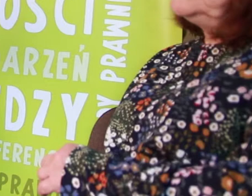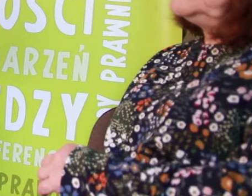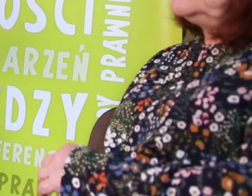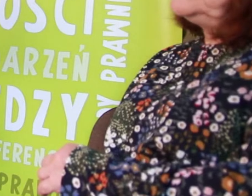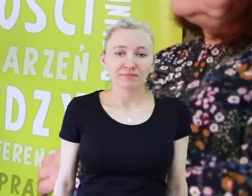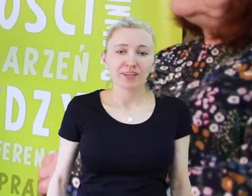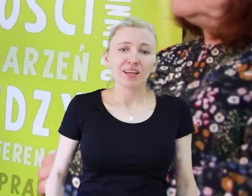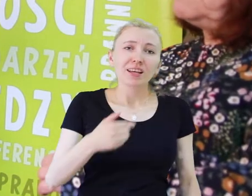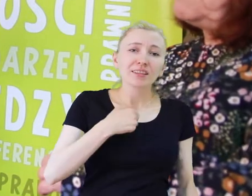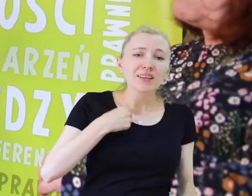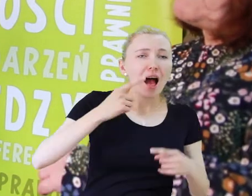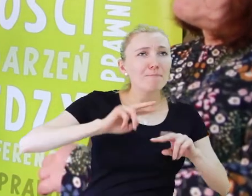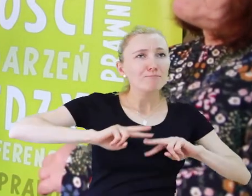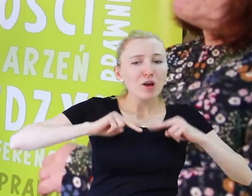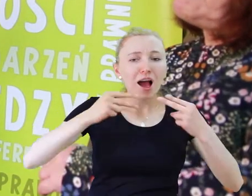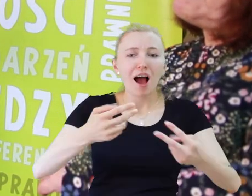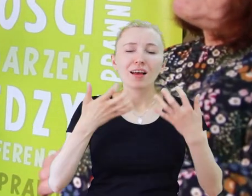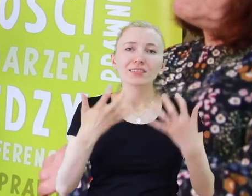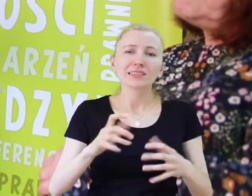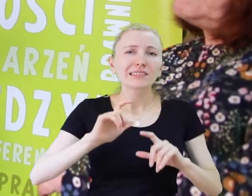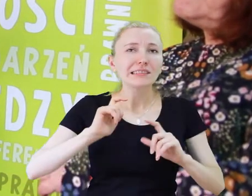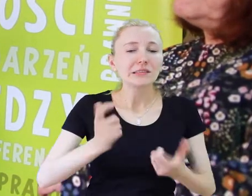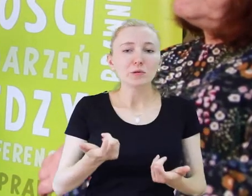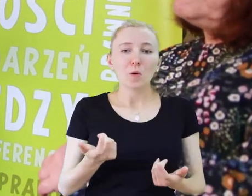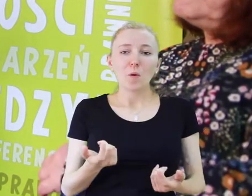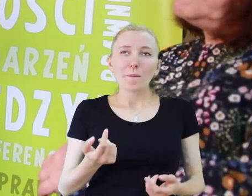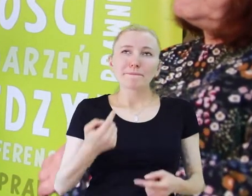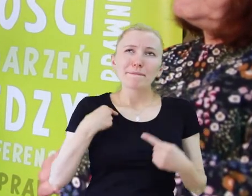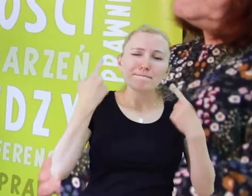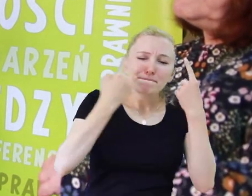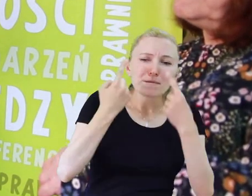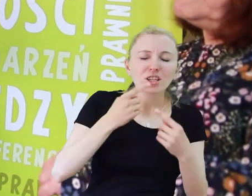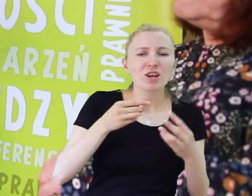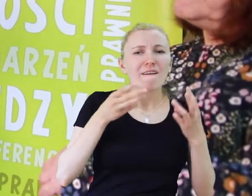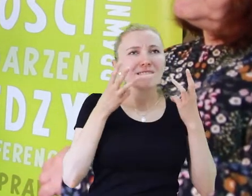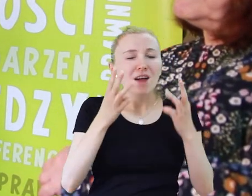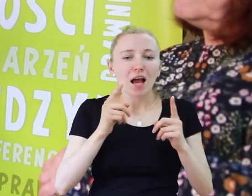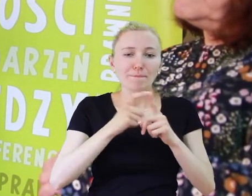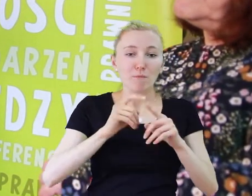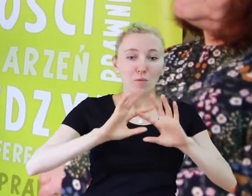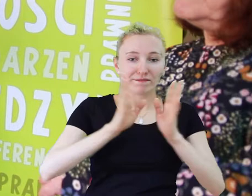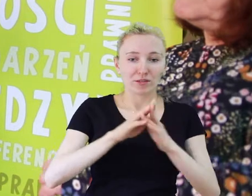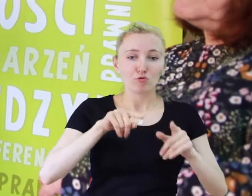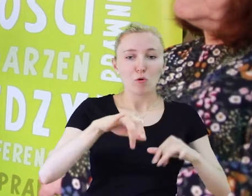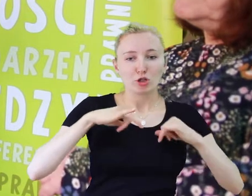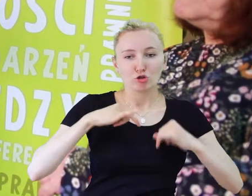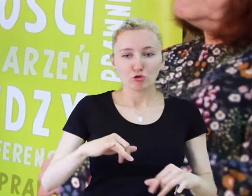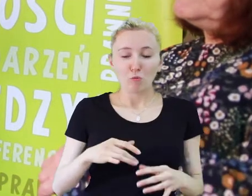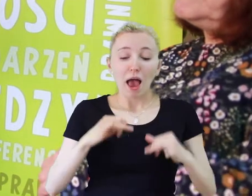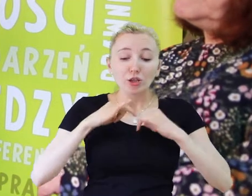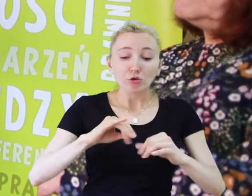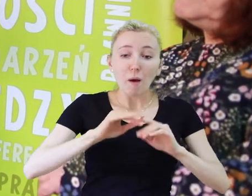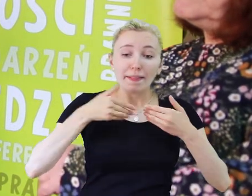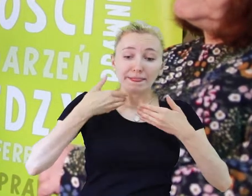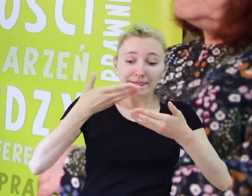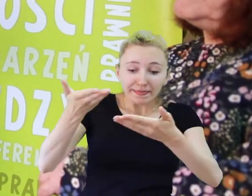aspektem jest siła. Siła, która daje działanie,